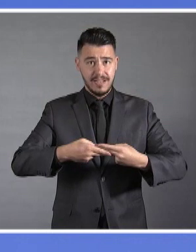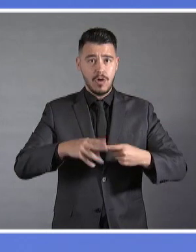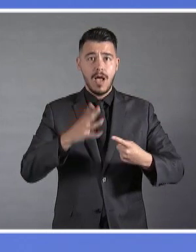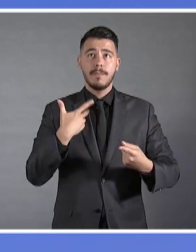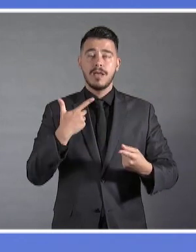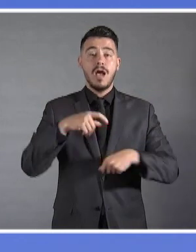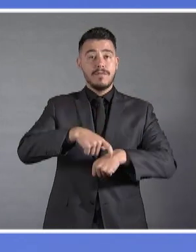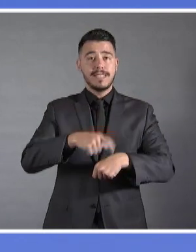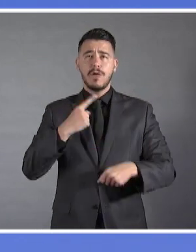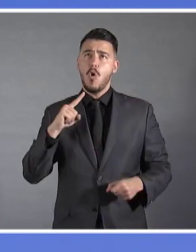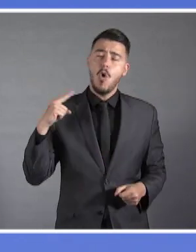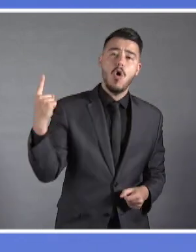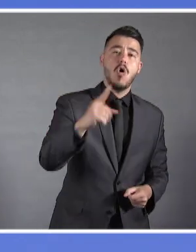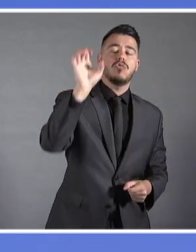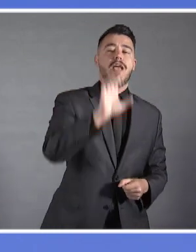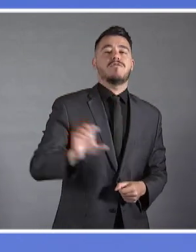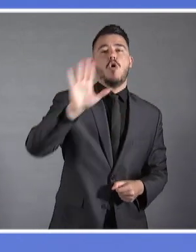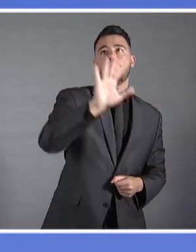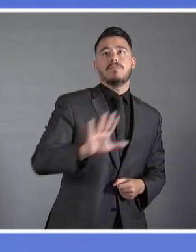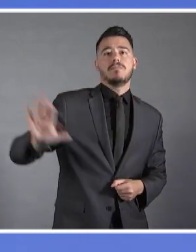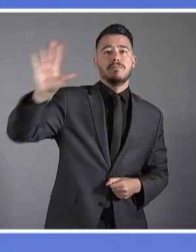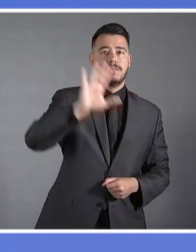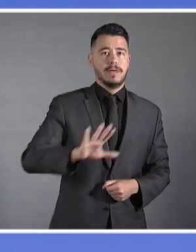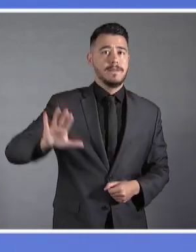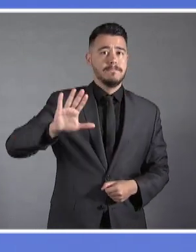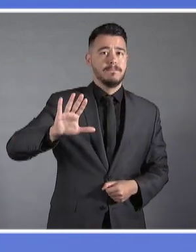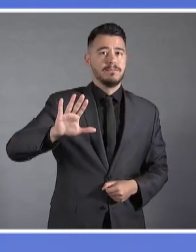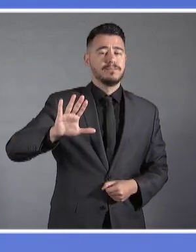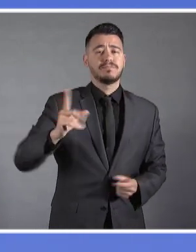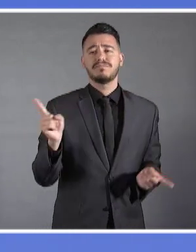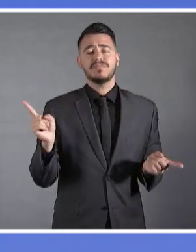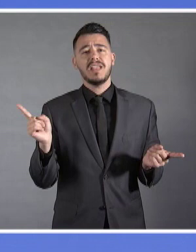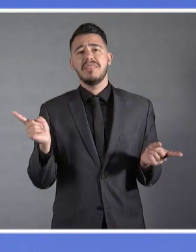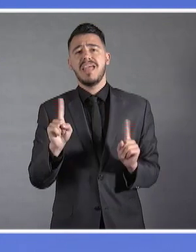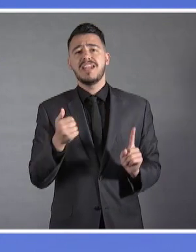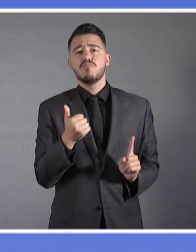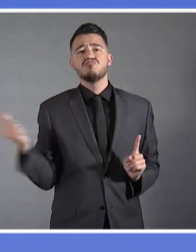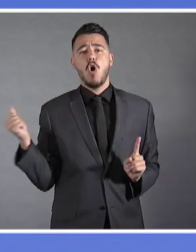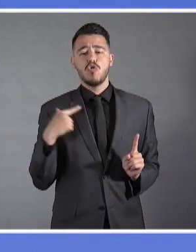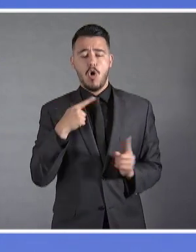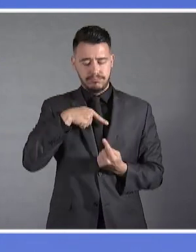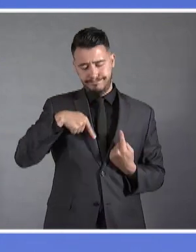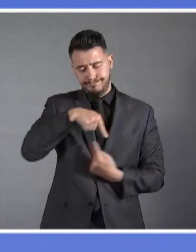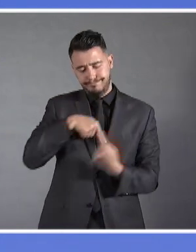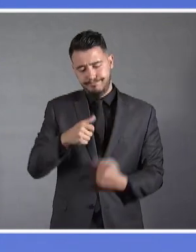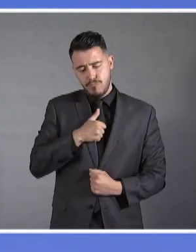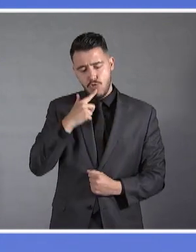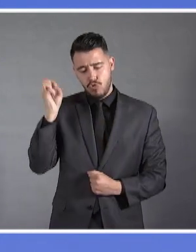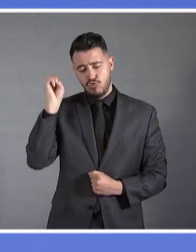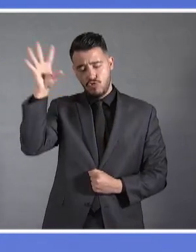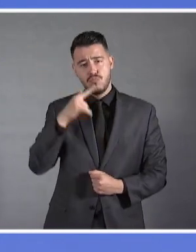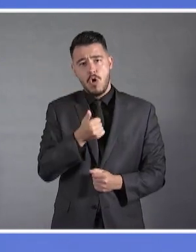και υπερβαίνει τα στερεότυπα συμβατικής εξωτερικής πολιτικής. Το τόξο